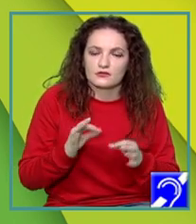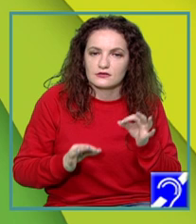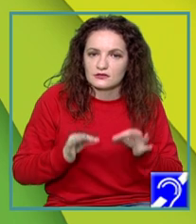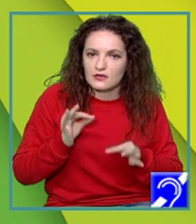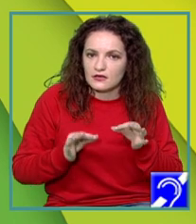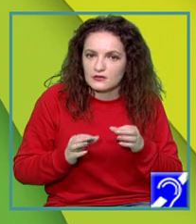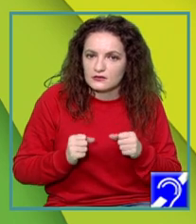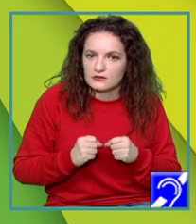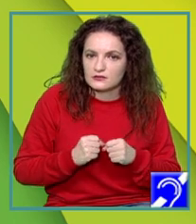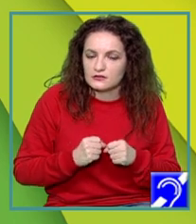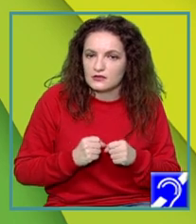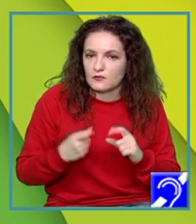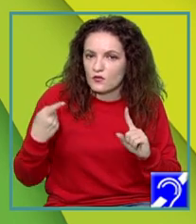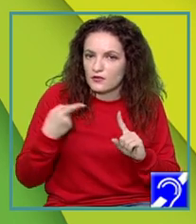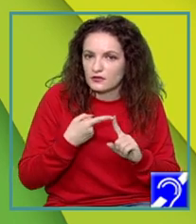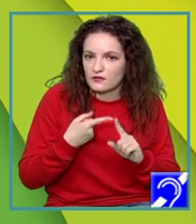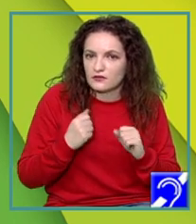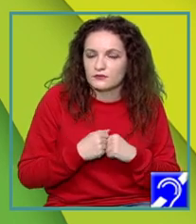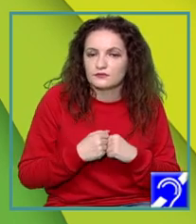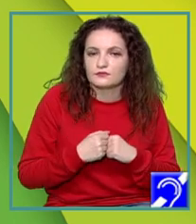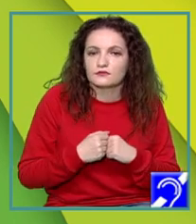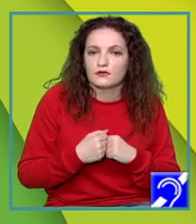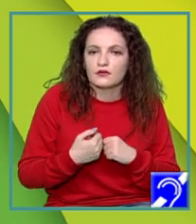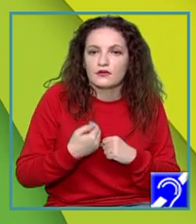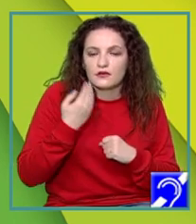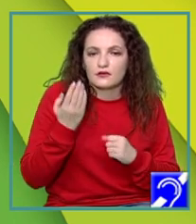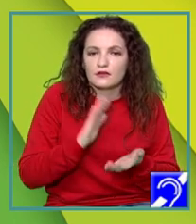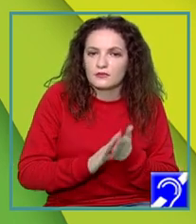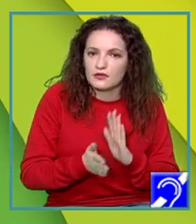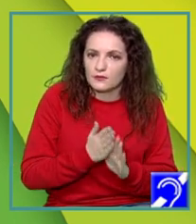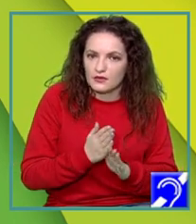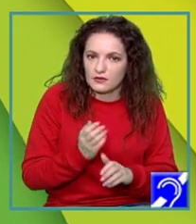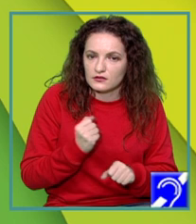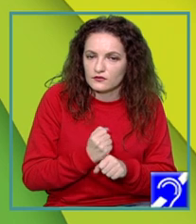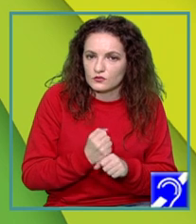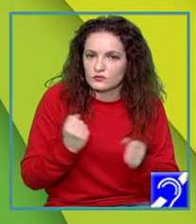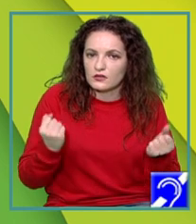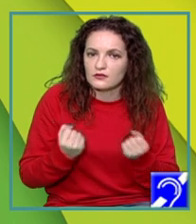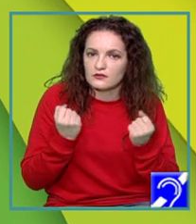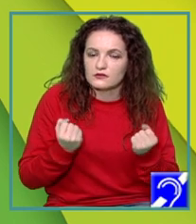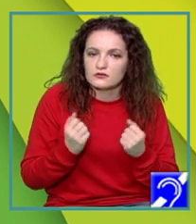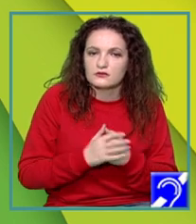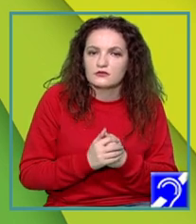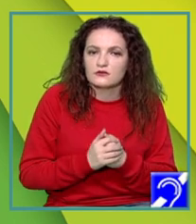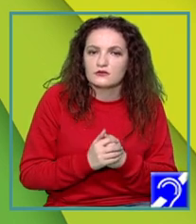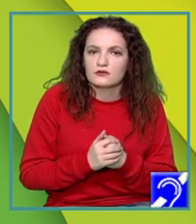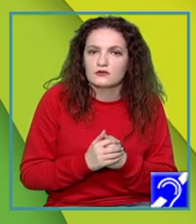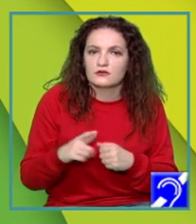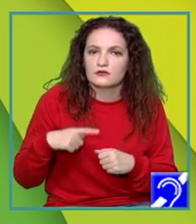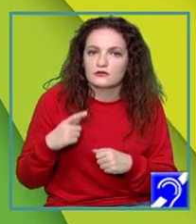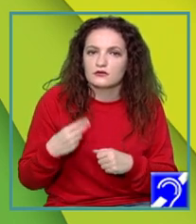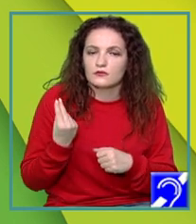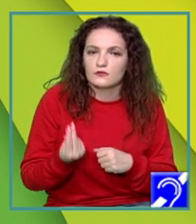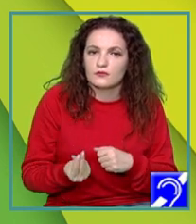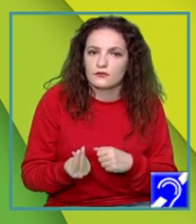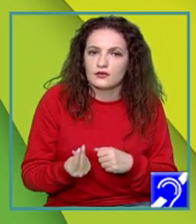standardele. Iar când am terminat de realizat toate activitățile pe care noi ni le-am propus, e bine să